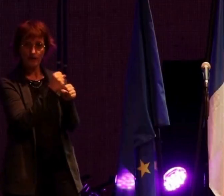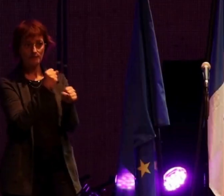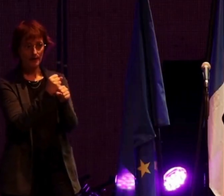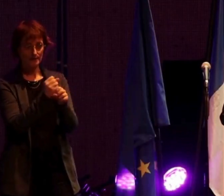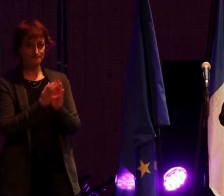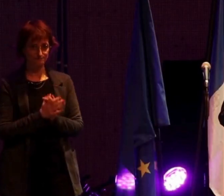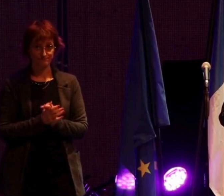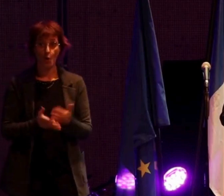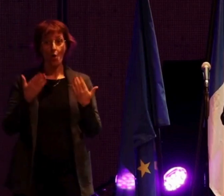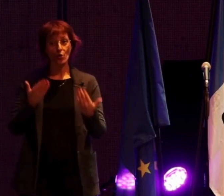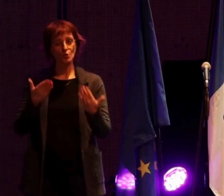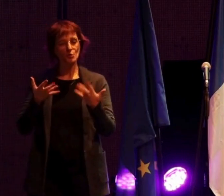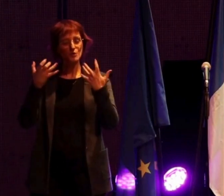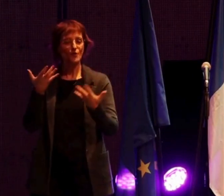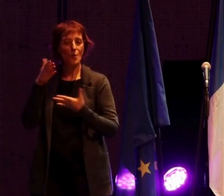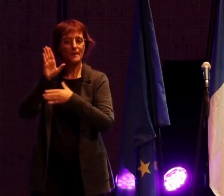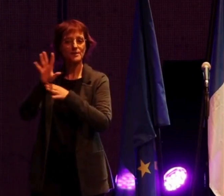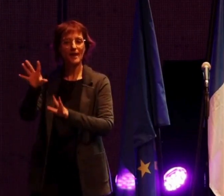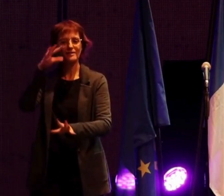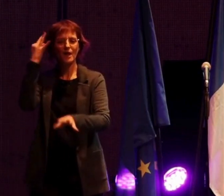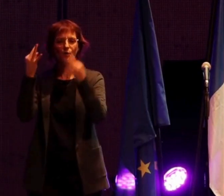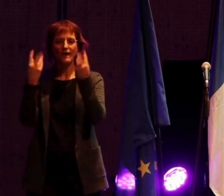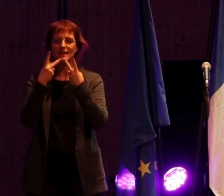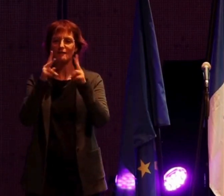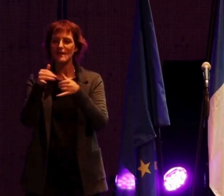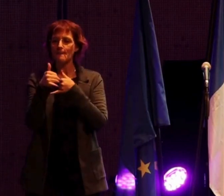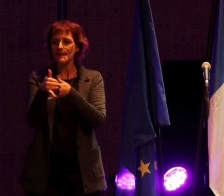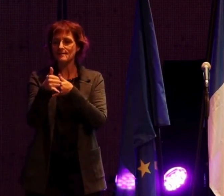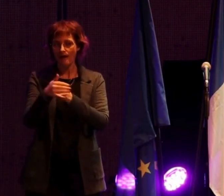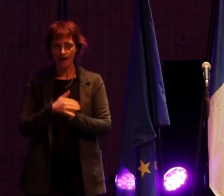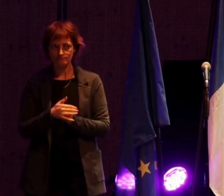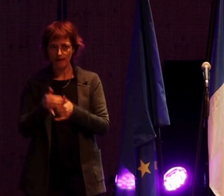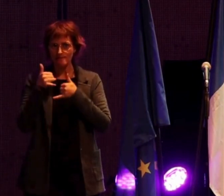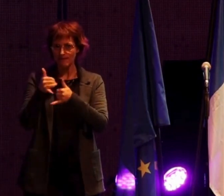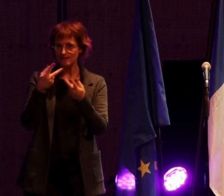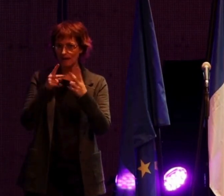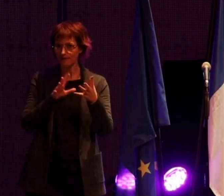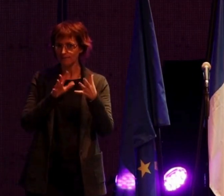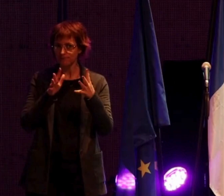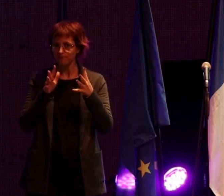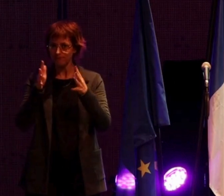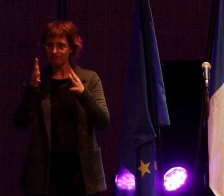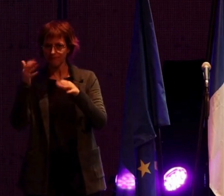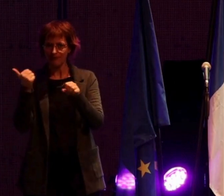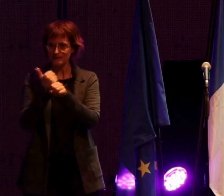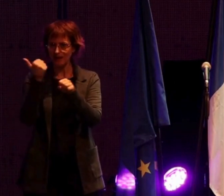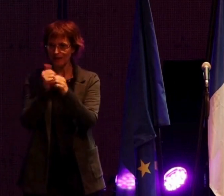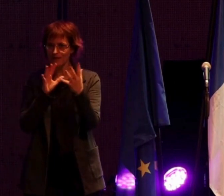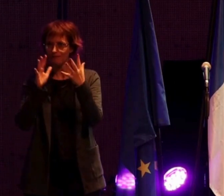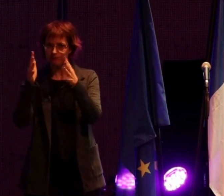La'hui, je vous emmène à la découverte d'un mézière. D'un mézière qui se transforme jour après jour, année après année.